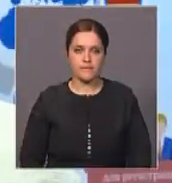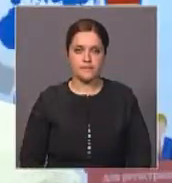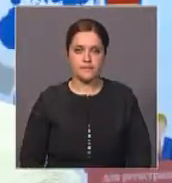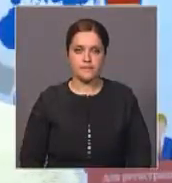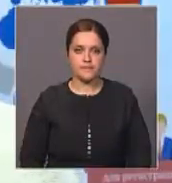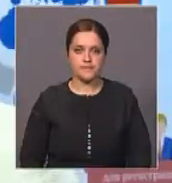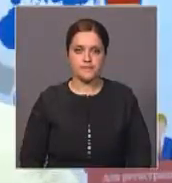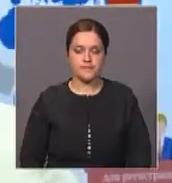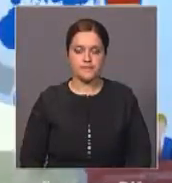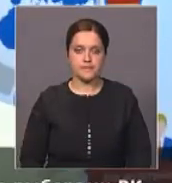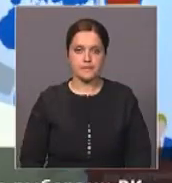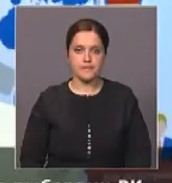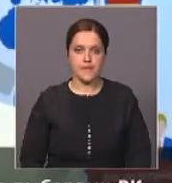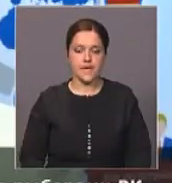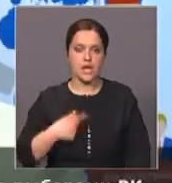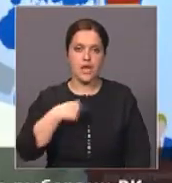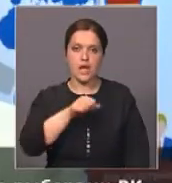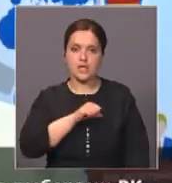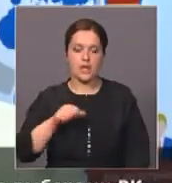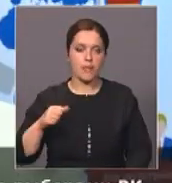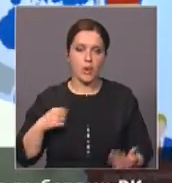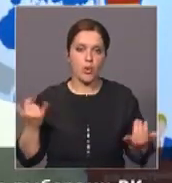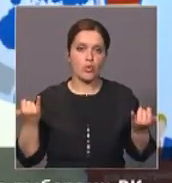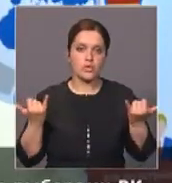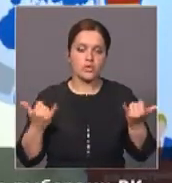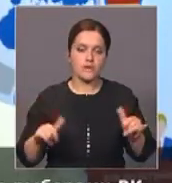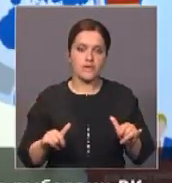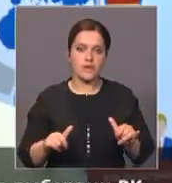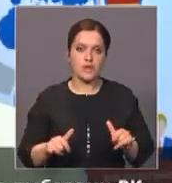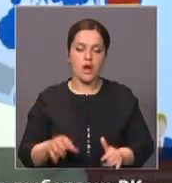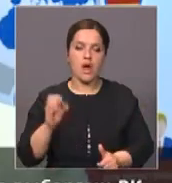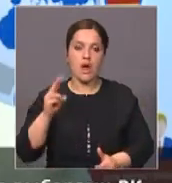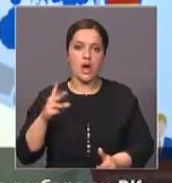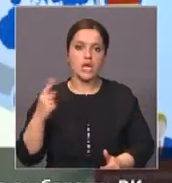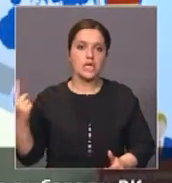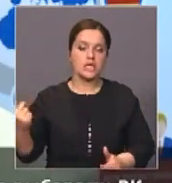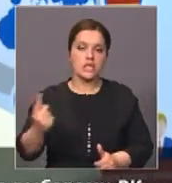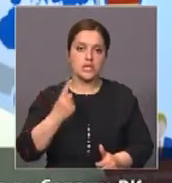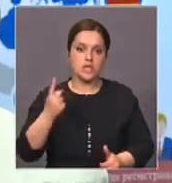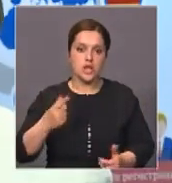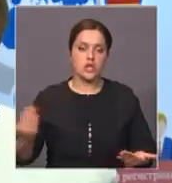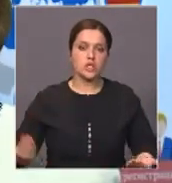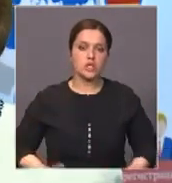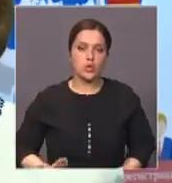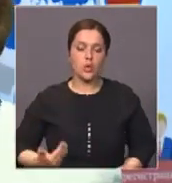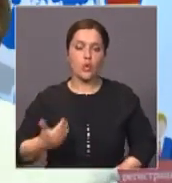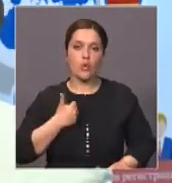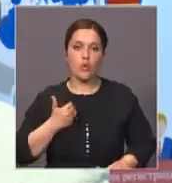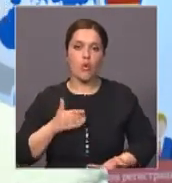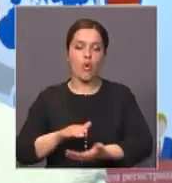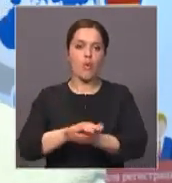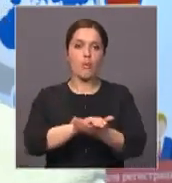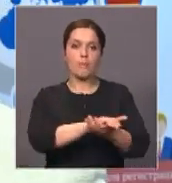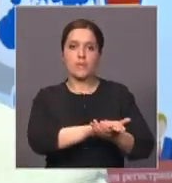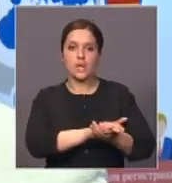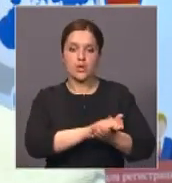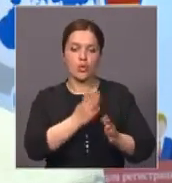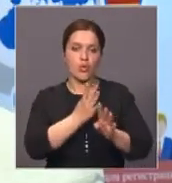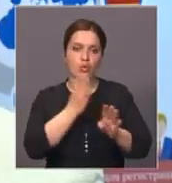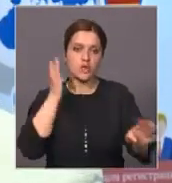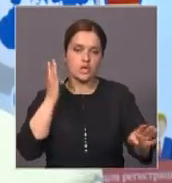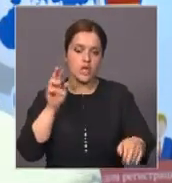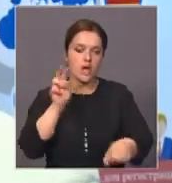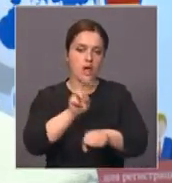Меня само удивило и потрясло то единство, то желание жить мирно. Те очереди даже и